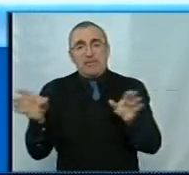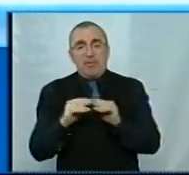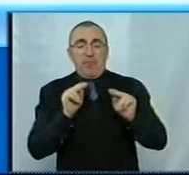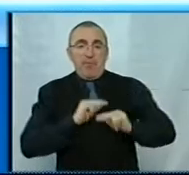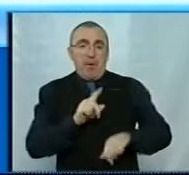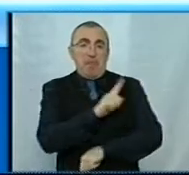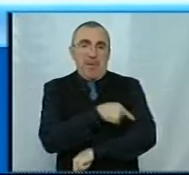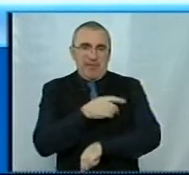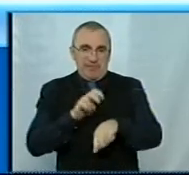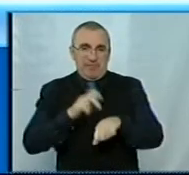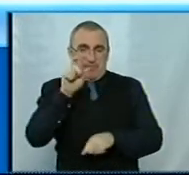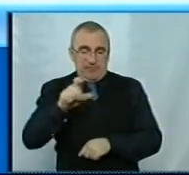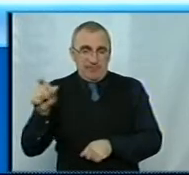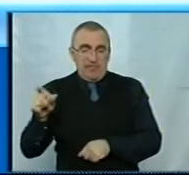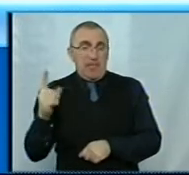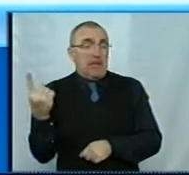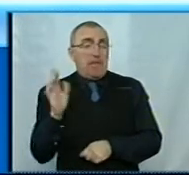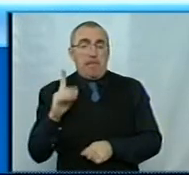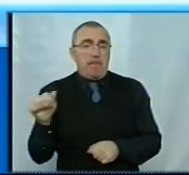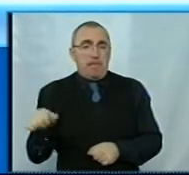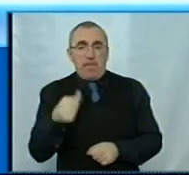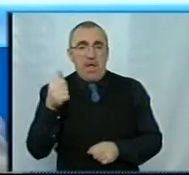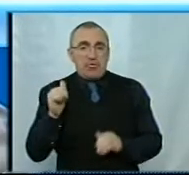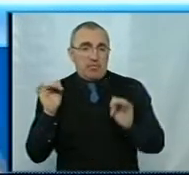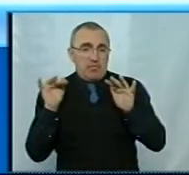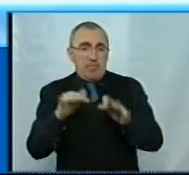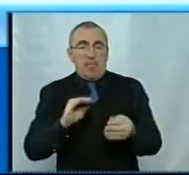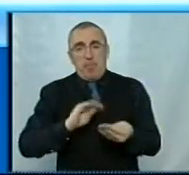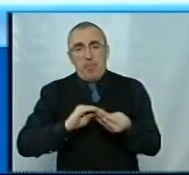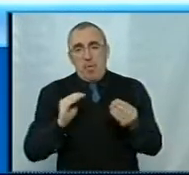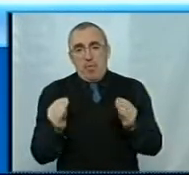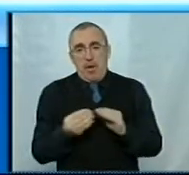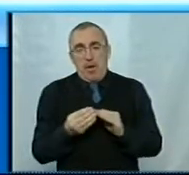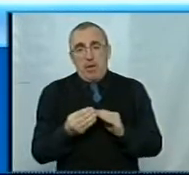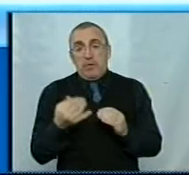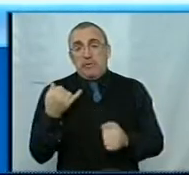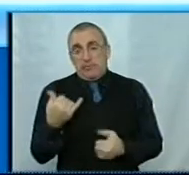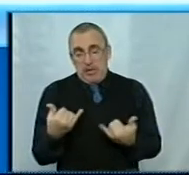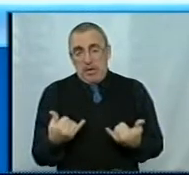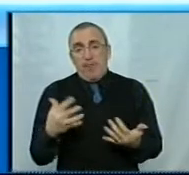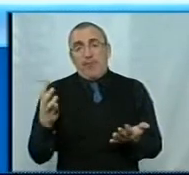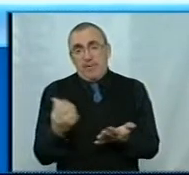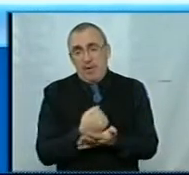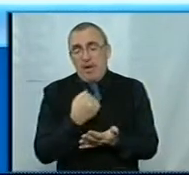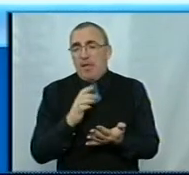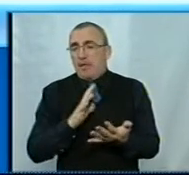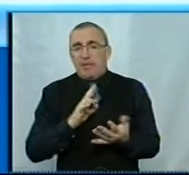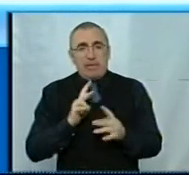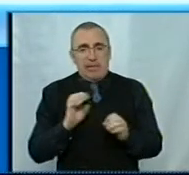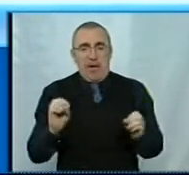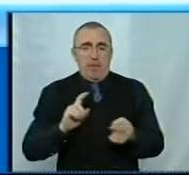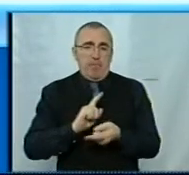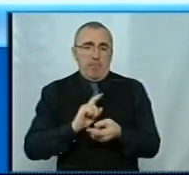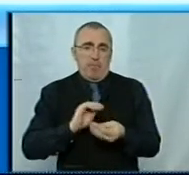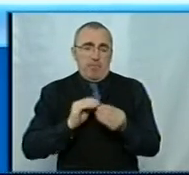медичних працівників. До речі, це ж тільки перша хвиля проблеми, грубо кажучи. Сподіваюся, що зараз вдасться її зробити не проблемою. Тому що за